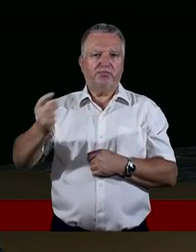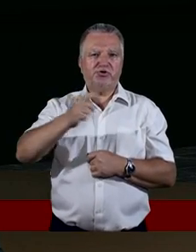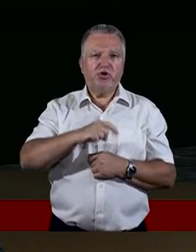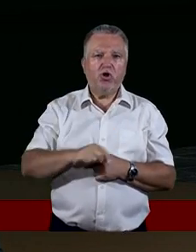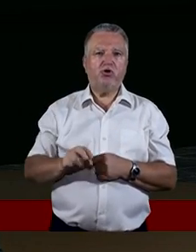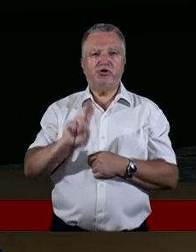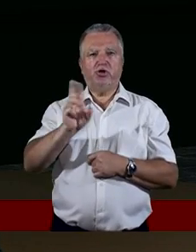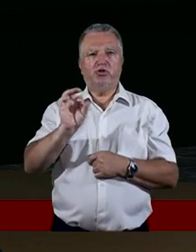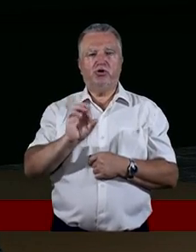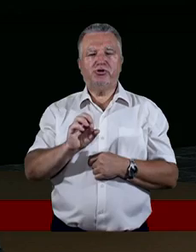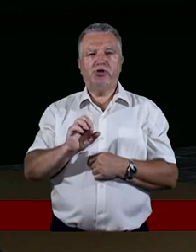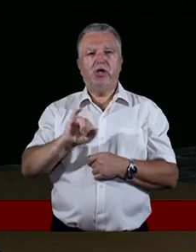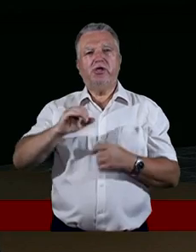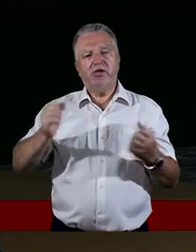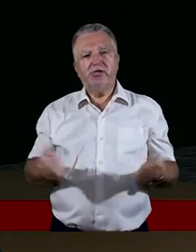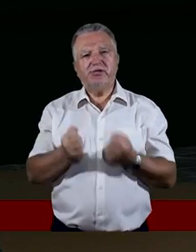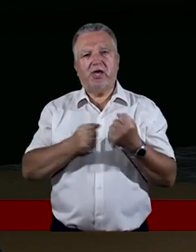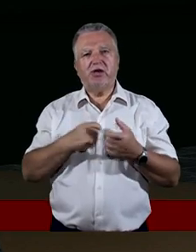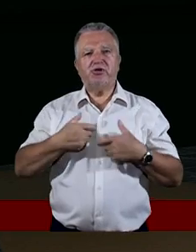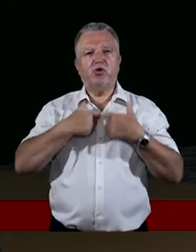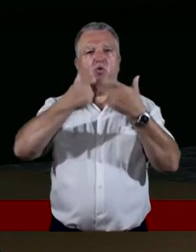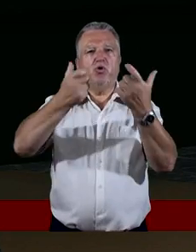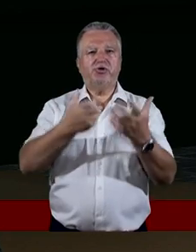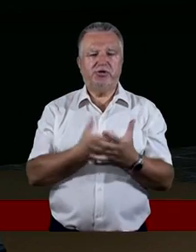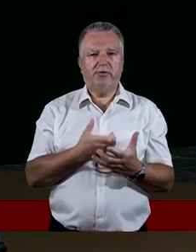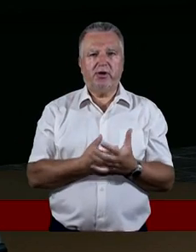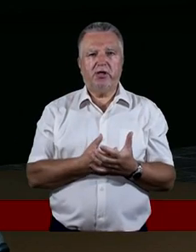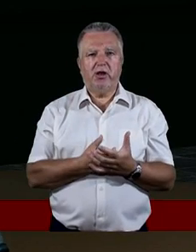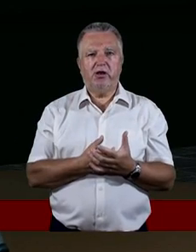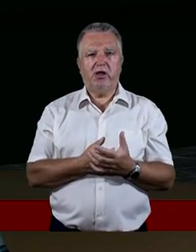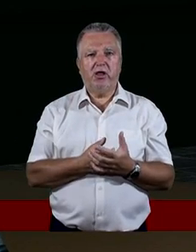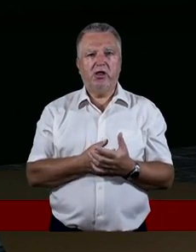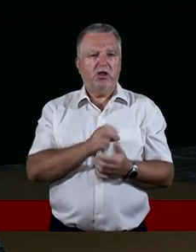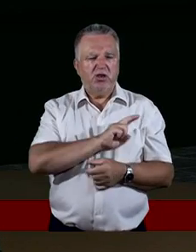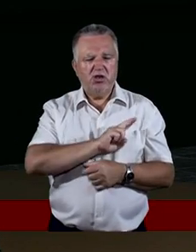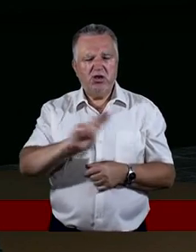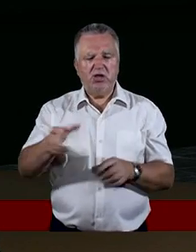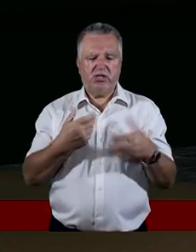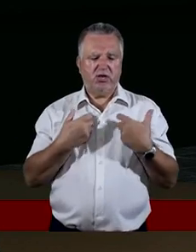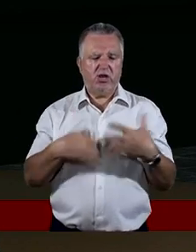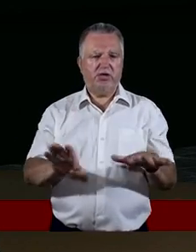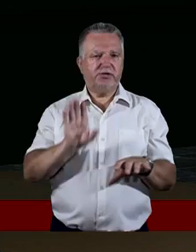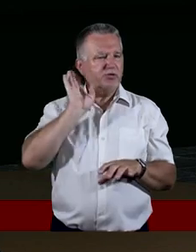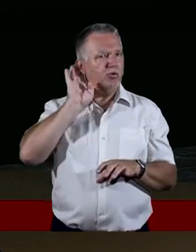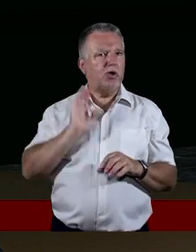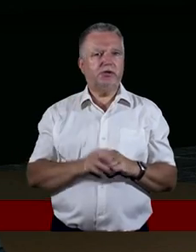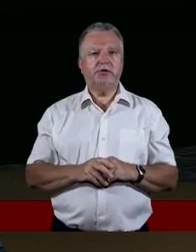ktoś i próbuje tam robić ewangelizację, i próbuje ludziom opowiadać o Bogu. I oczywiście nikt nie chce słuchać.